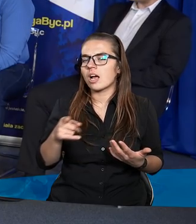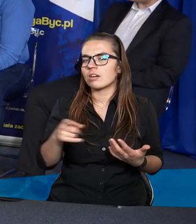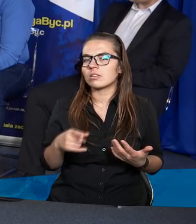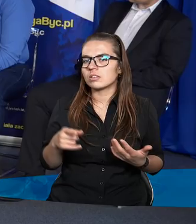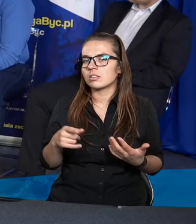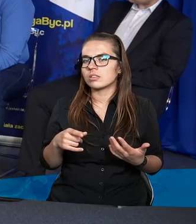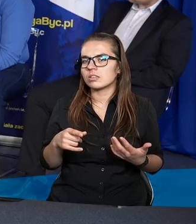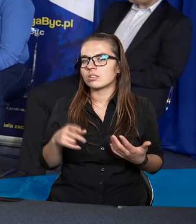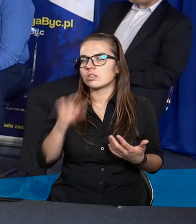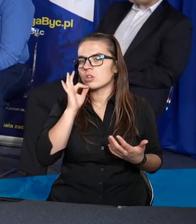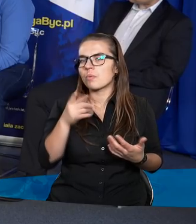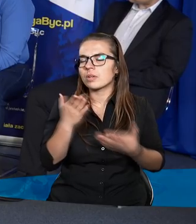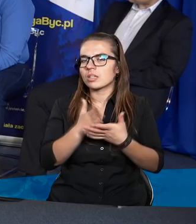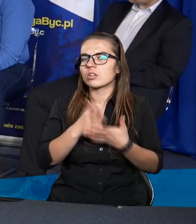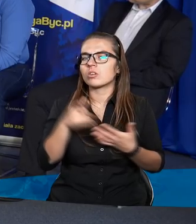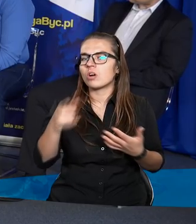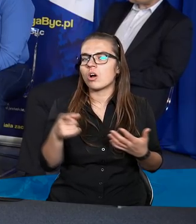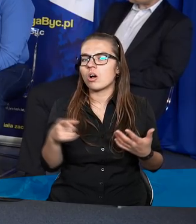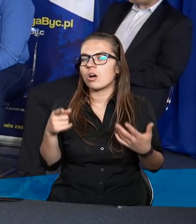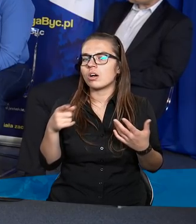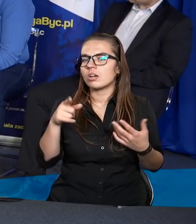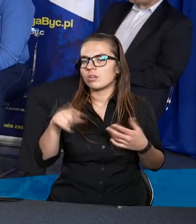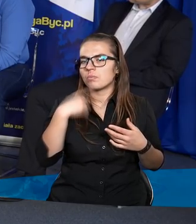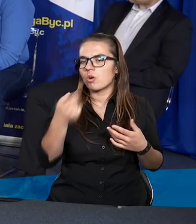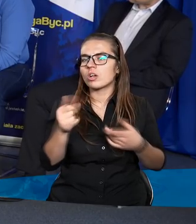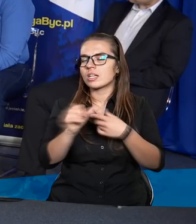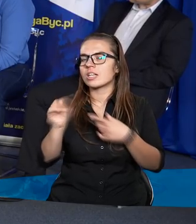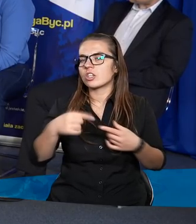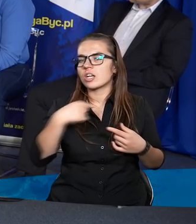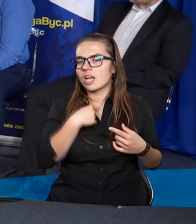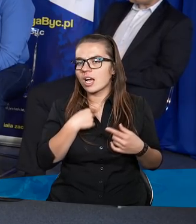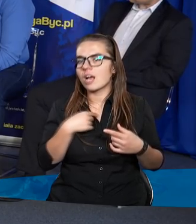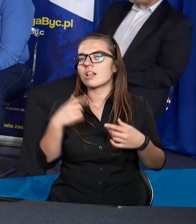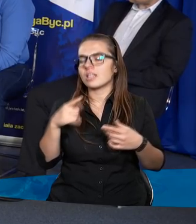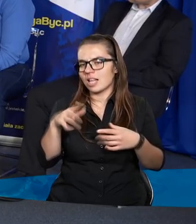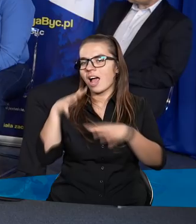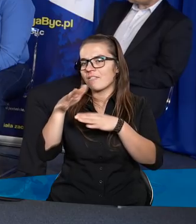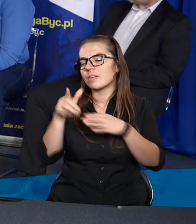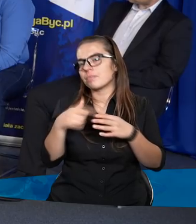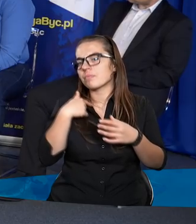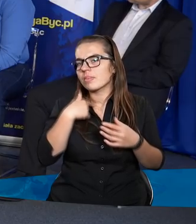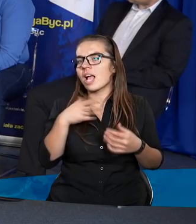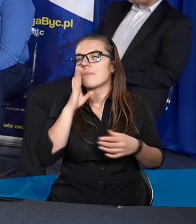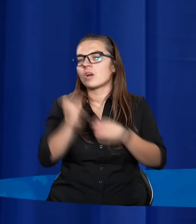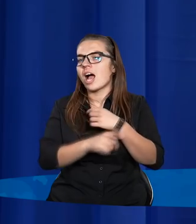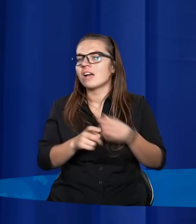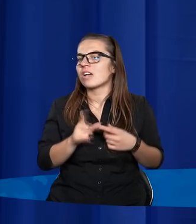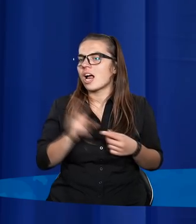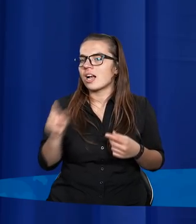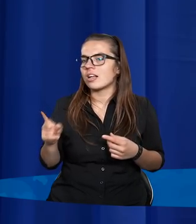Ładnie to brzmi, tylko że trudno jest odczytać ten tekst w taki sposób, kiedy jest powiedziane, że ja nawiedzam, ja karzę.